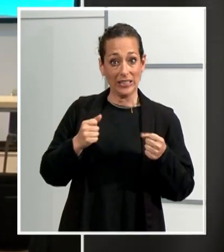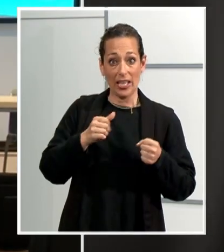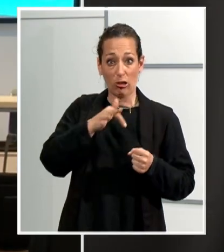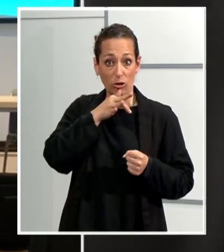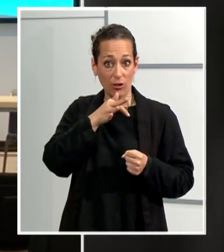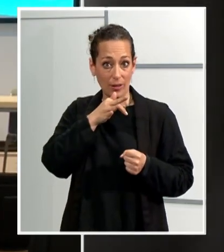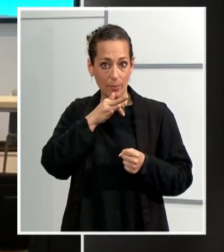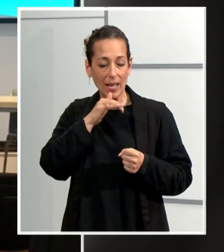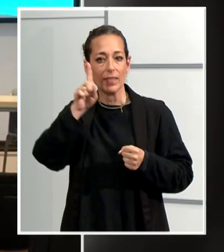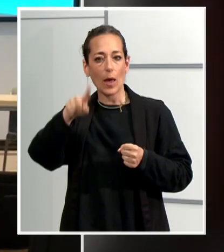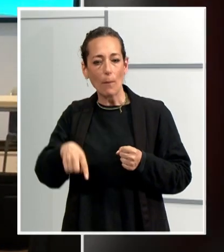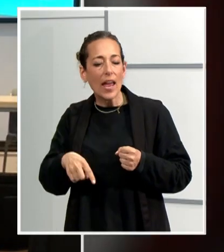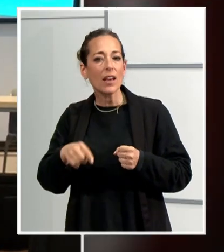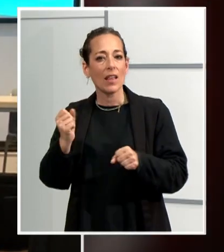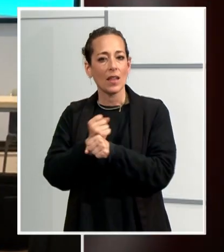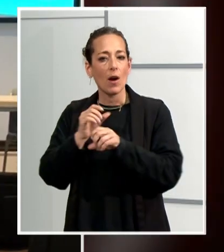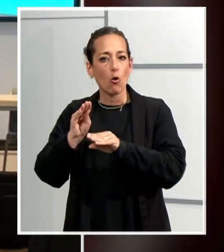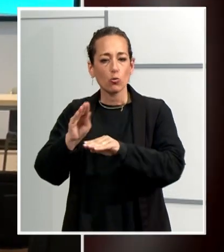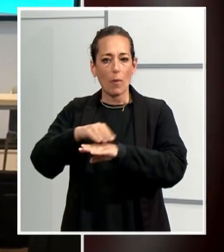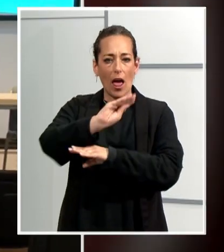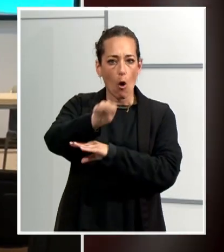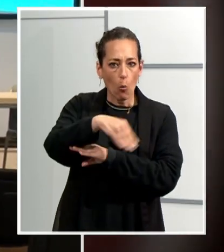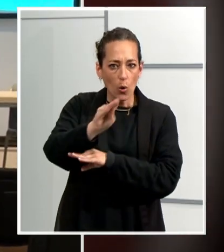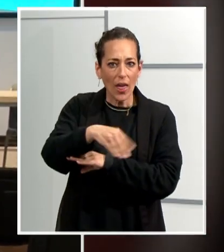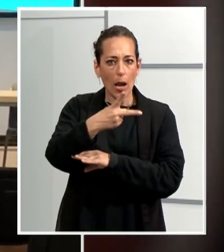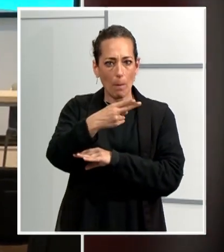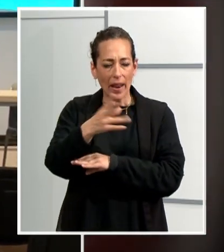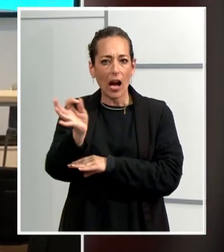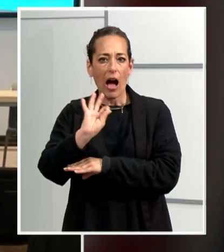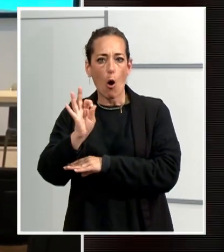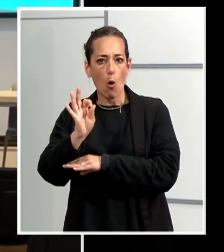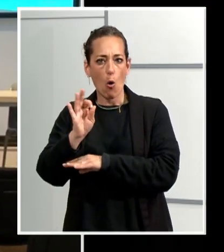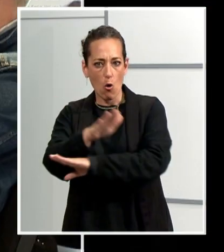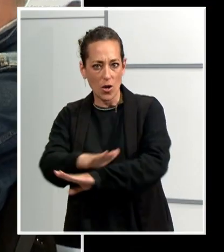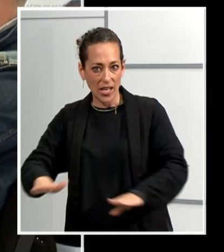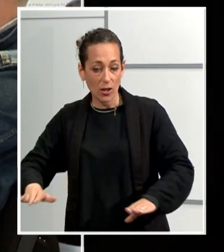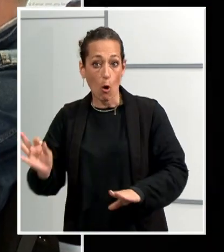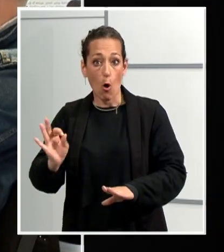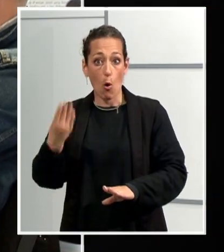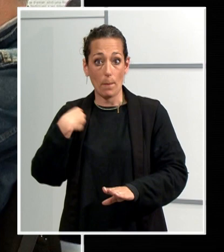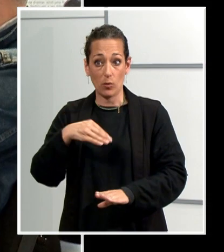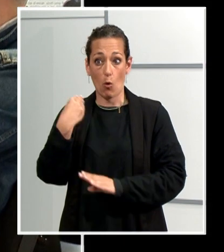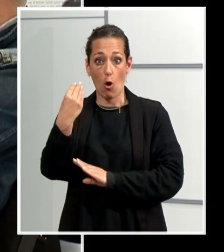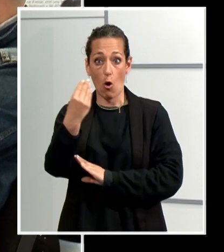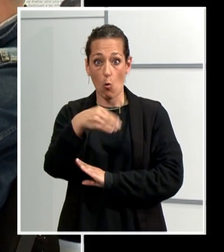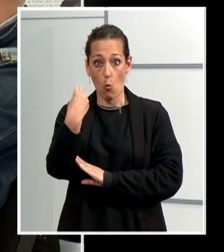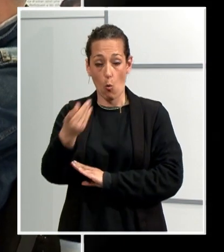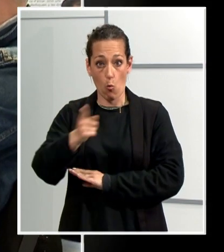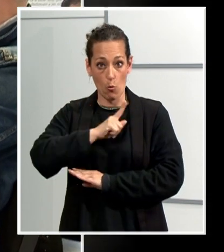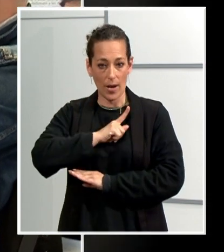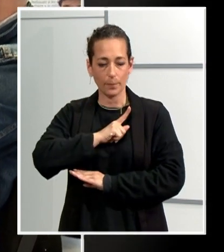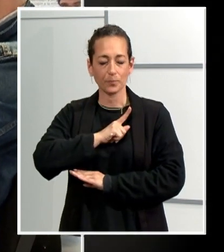a cuidar moltes vegades a nets, que es dediquen a cuidar parelles o per la pròpia autocura. Fer una mica d'ataca d'oli, que ells